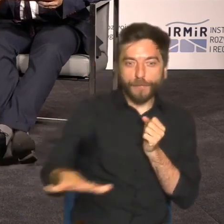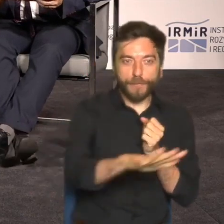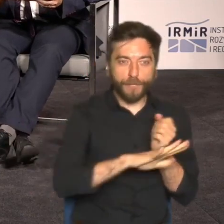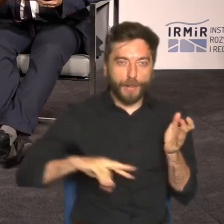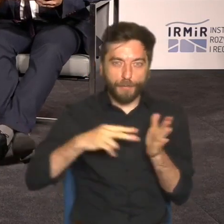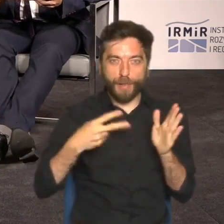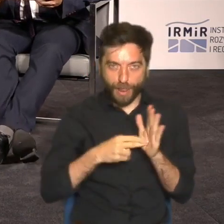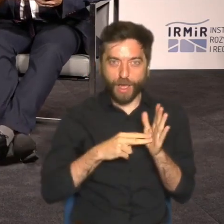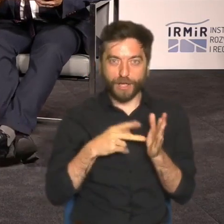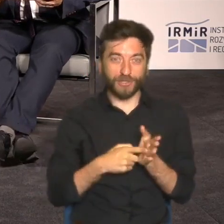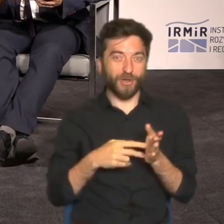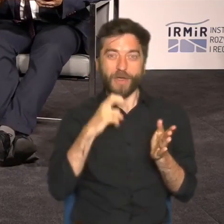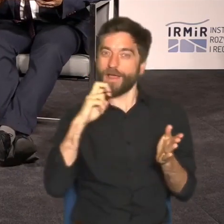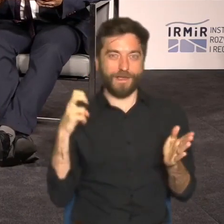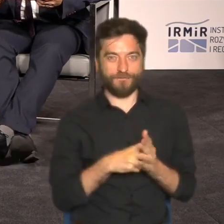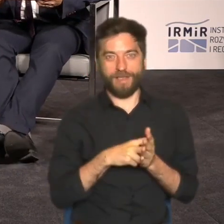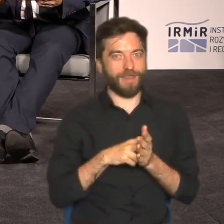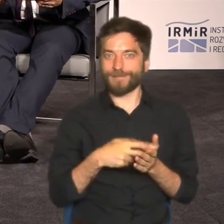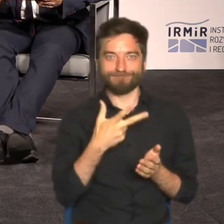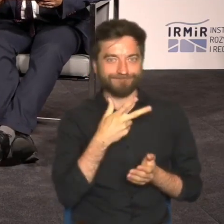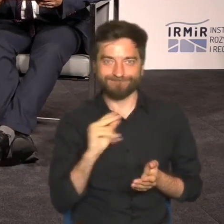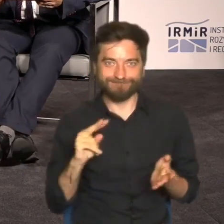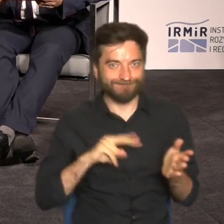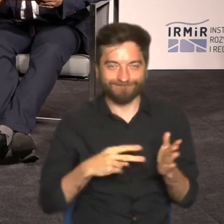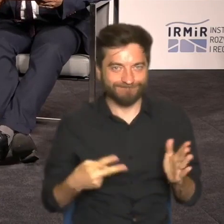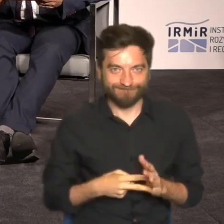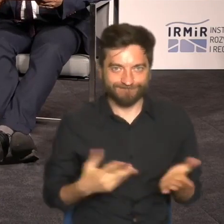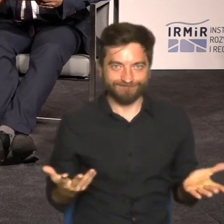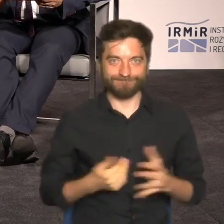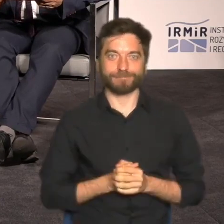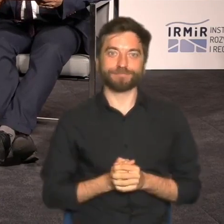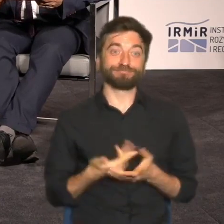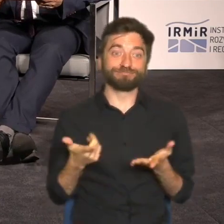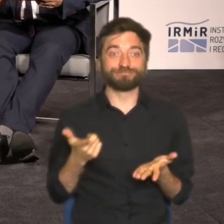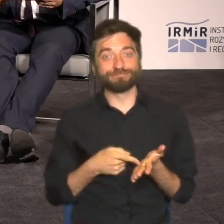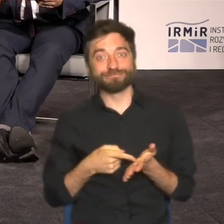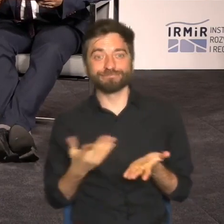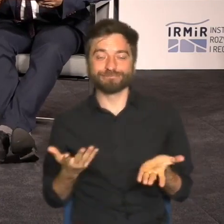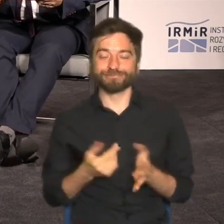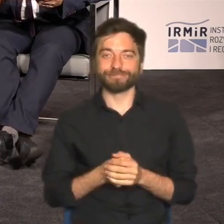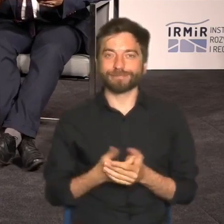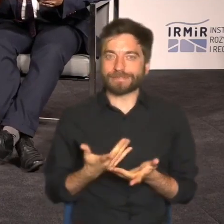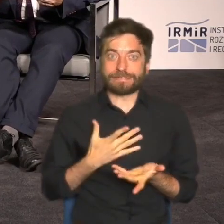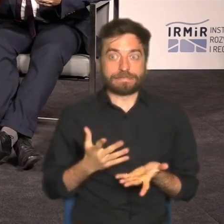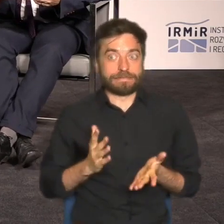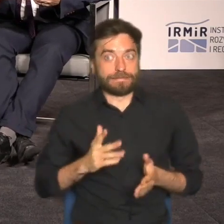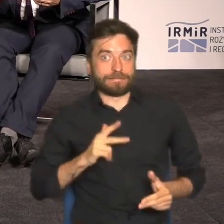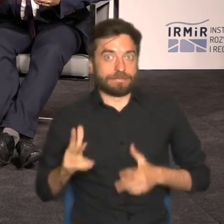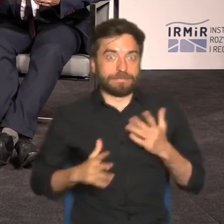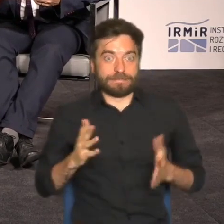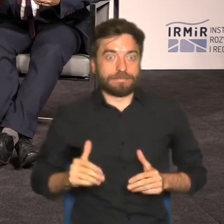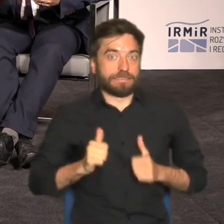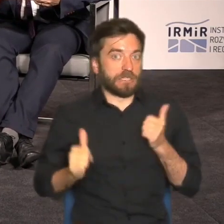nie jest gwarancją dobrego planowania, są takie niepokojące albo niezbyt